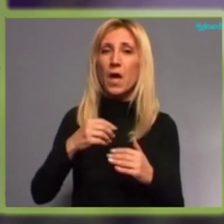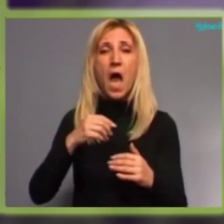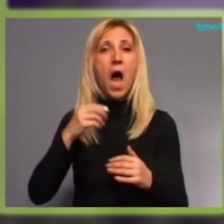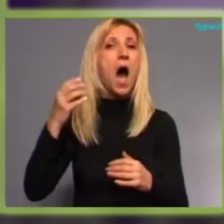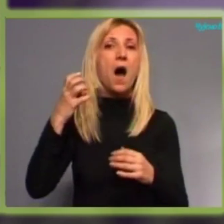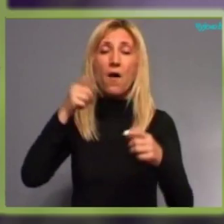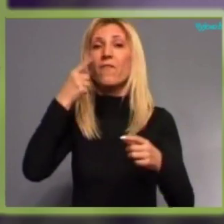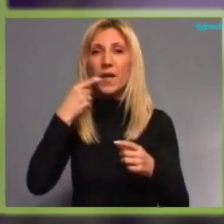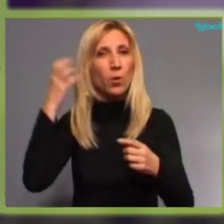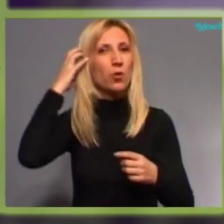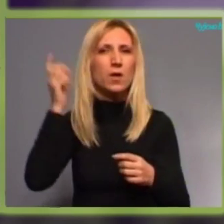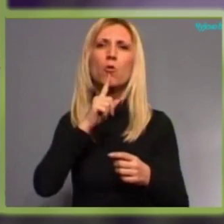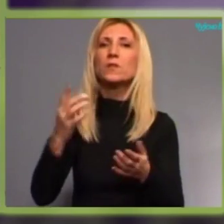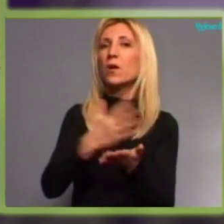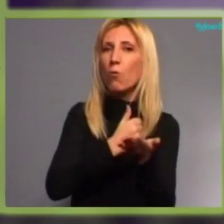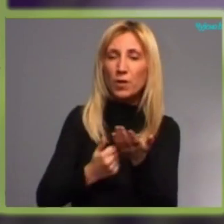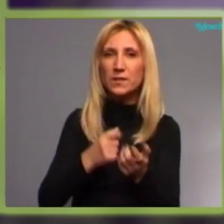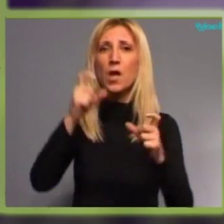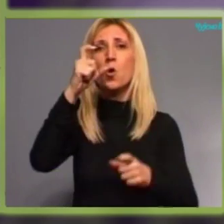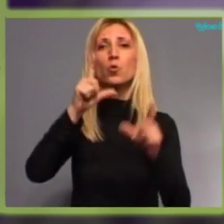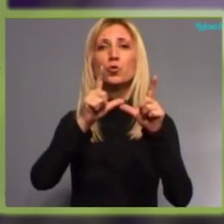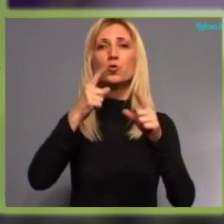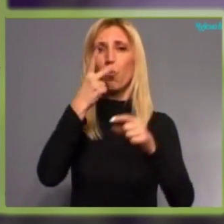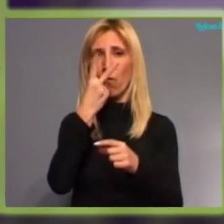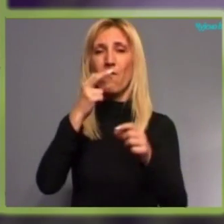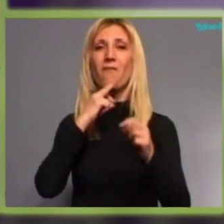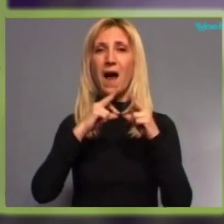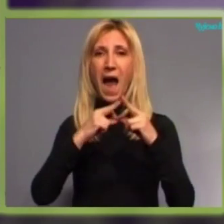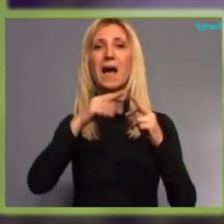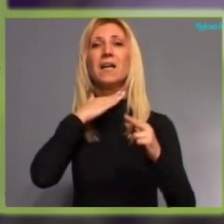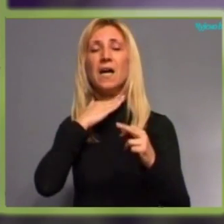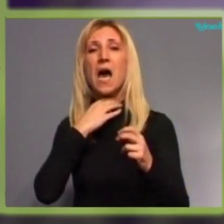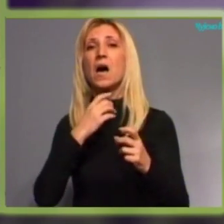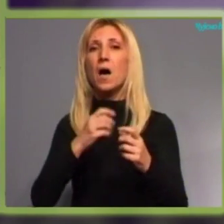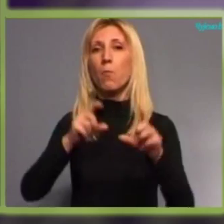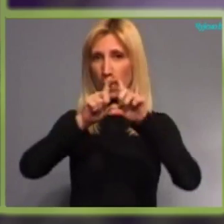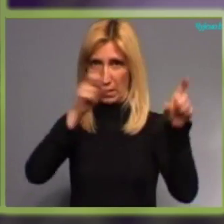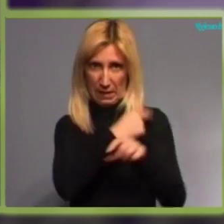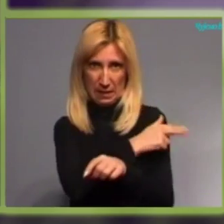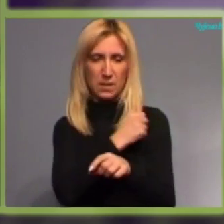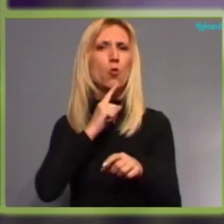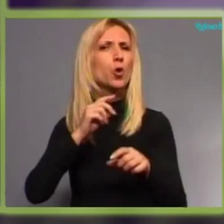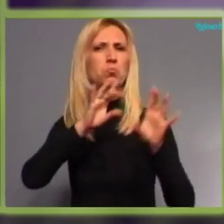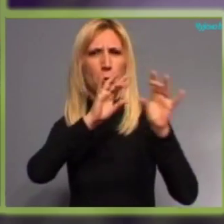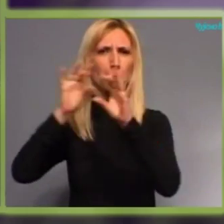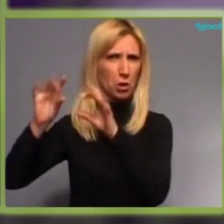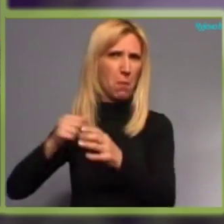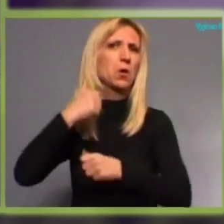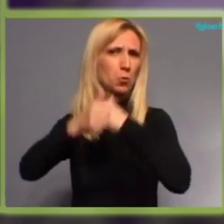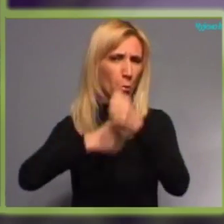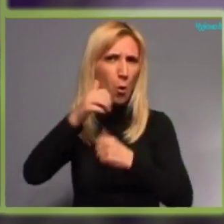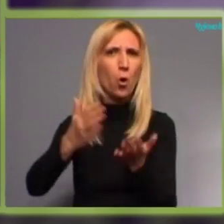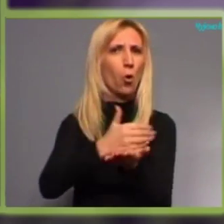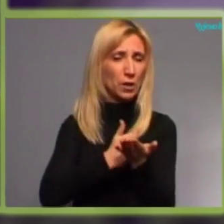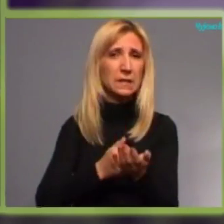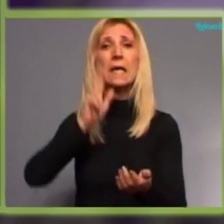koji se primenjuje u suvak poliklinici, koji već decenijama primenjuje muzičke stimulacije i koji imaju